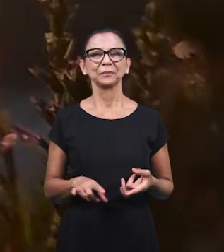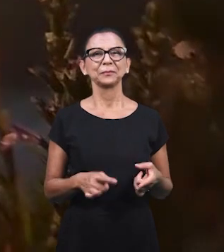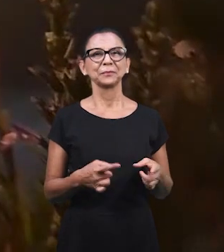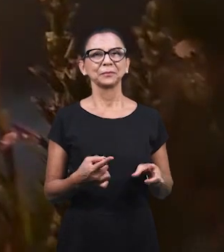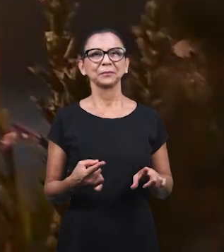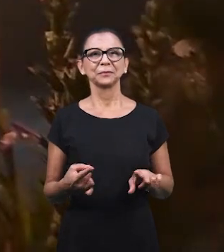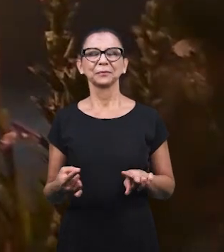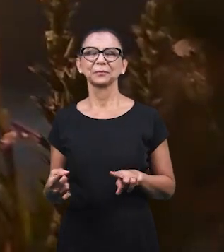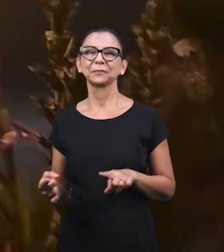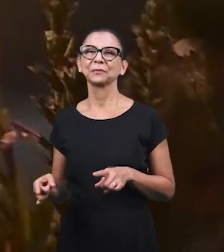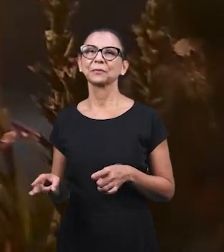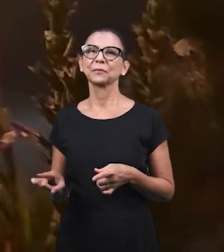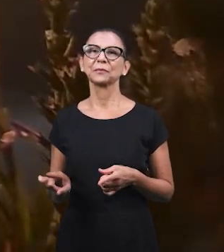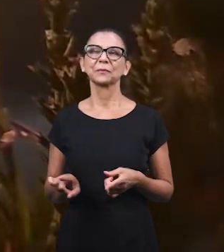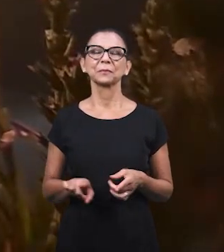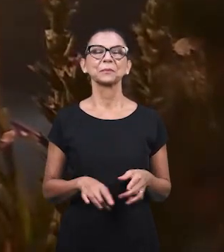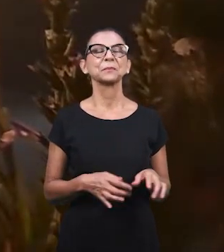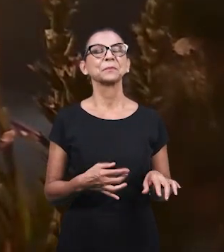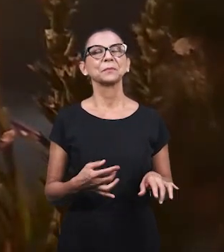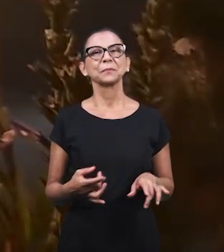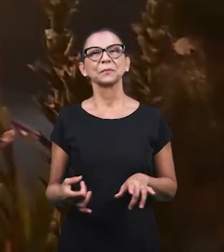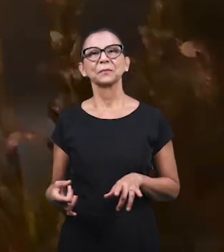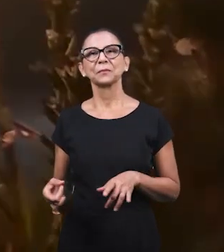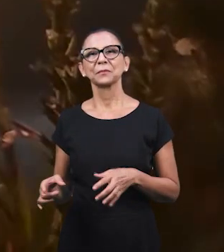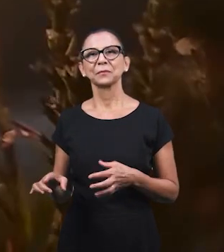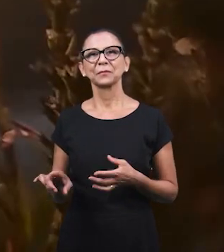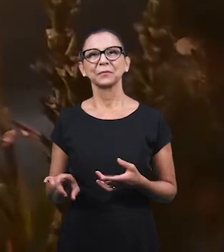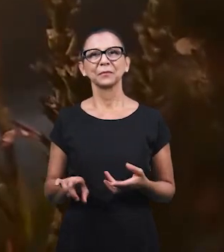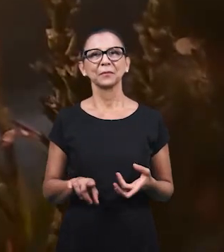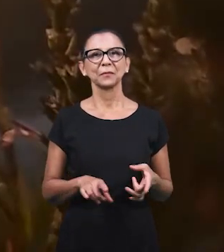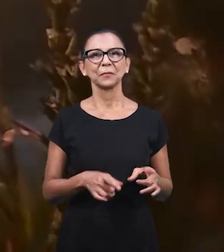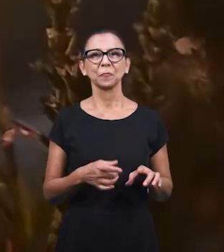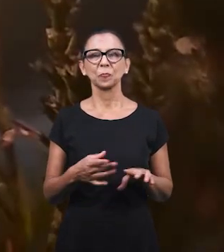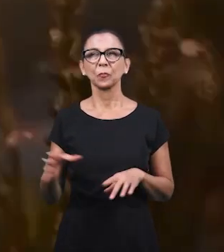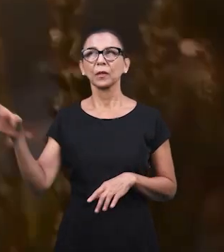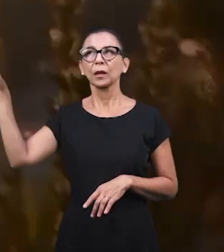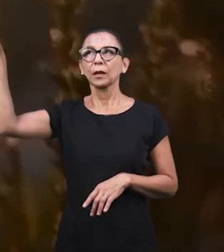Дух Триединого Бога, сойди на меня.